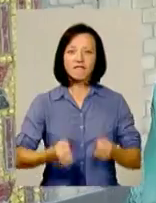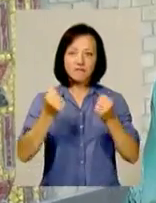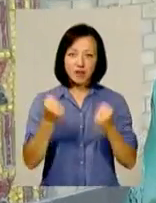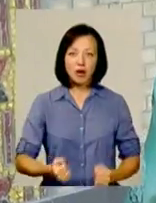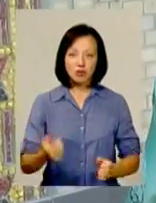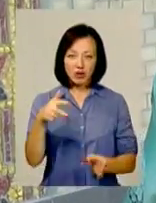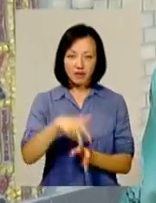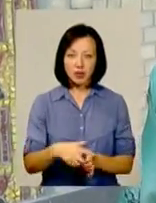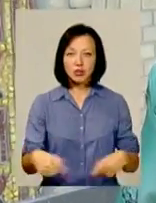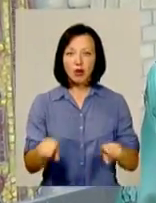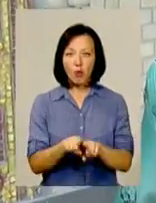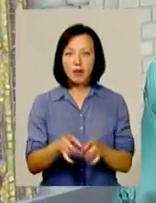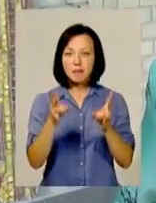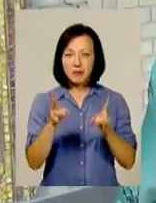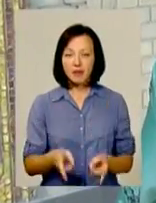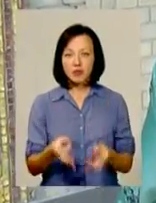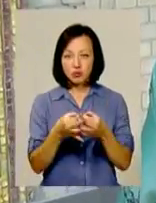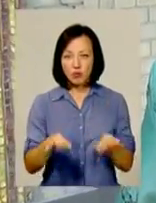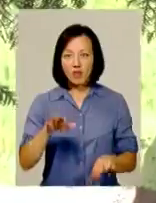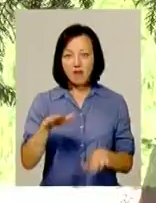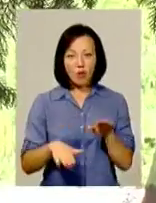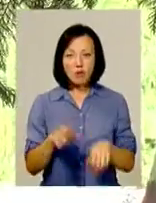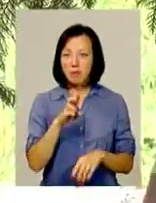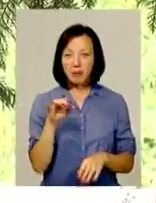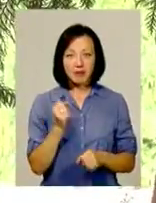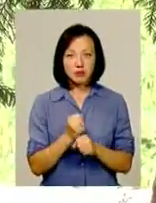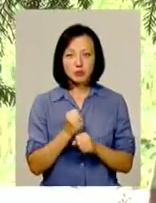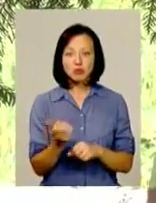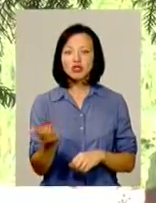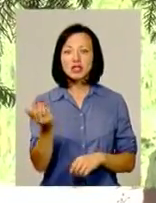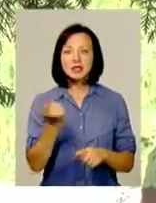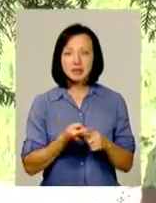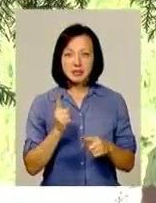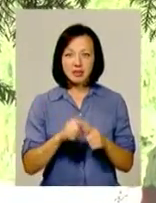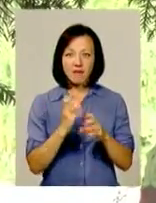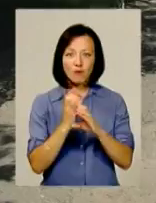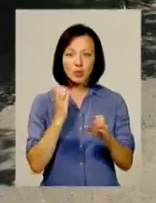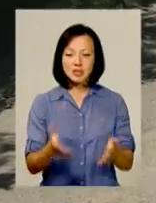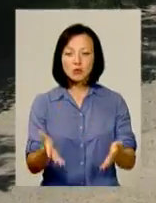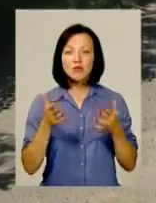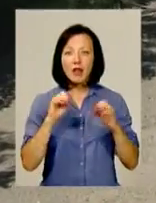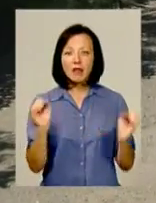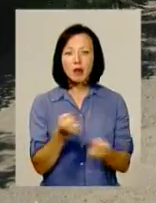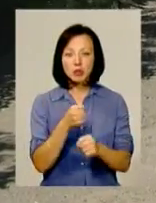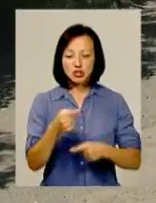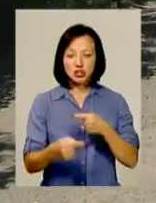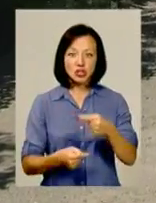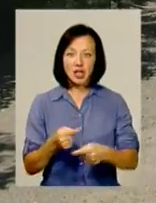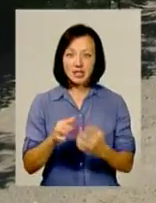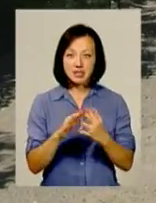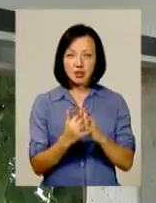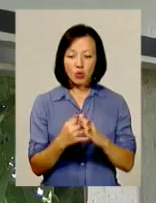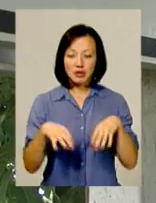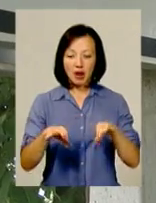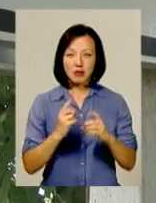навантажені. Бо такої біди з дозволеною вагою не наробили б. От тільки чиї це фури з'ясувати неможливо. Через село приймує транспорт двох